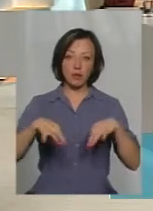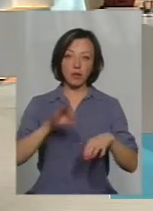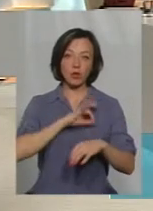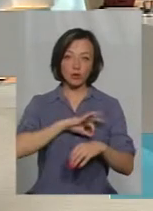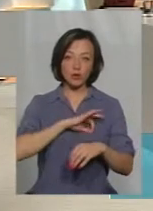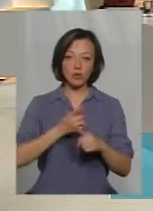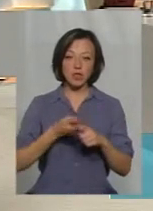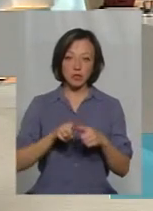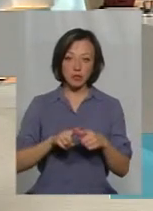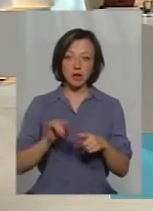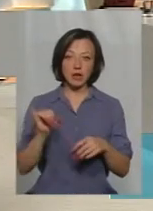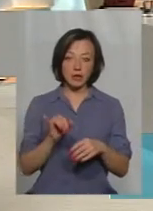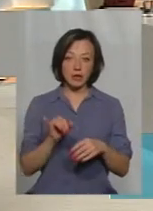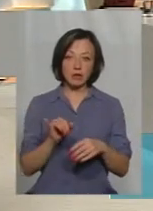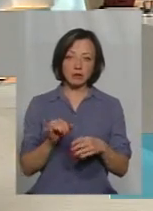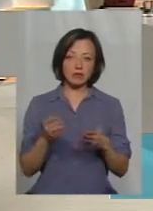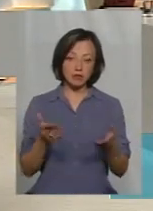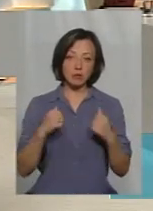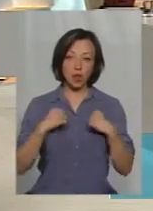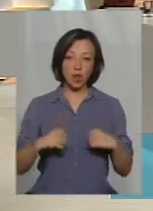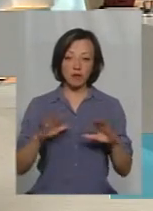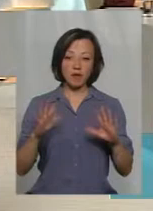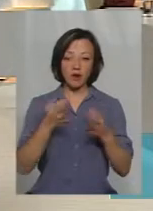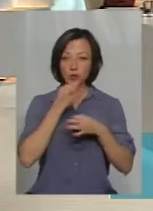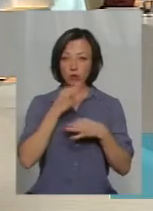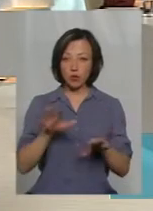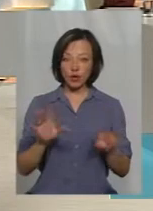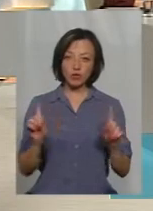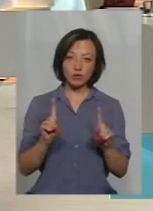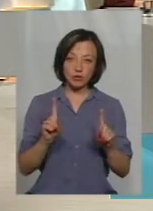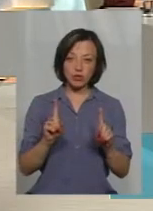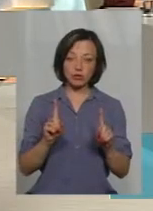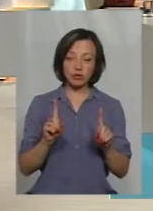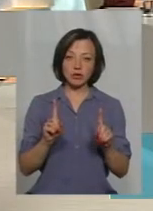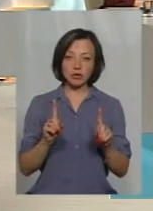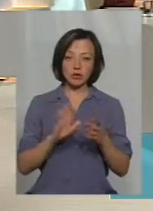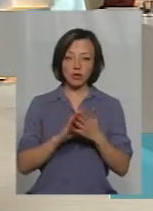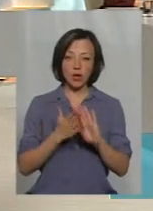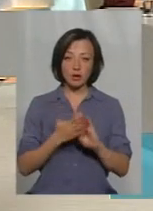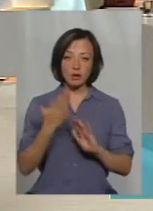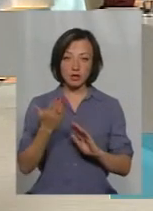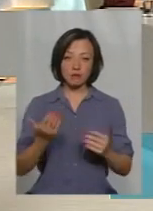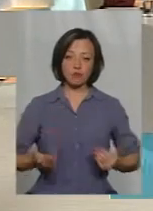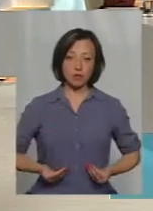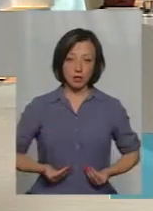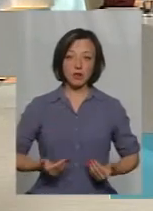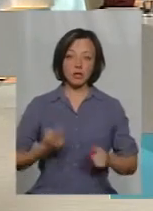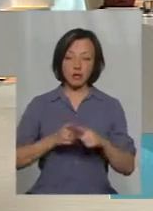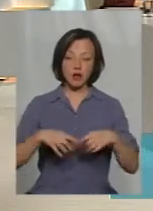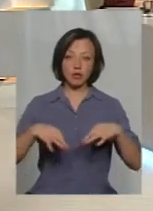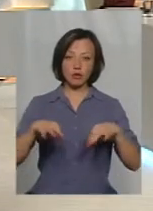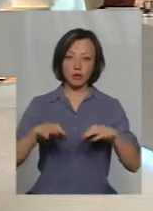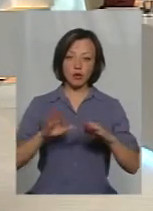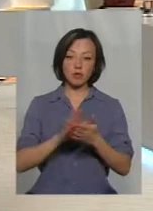користуються ним, і вони безпечні в тому, що в разі будь-якої негативної ситуації в житті, даний